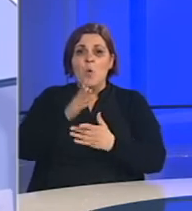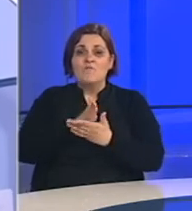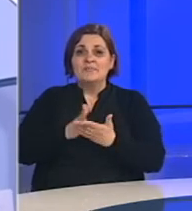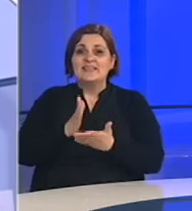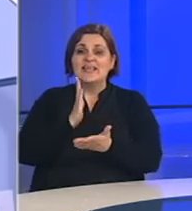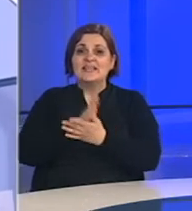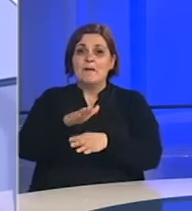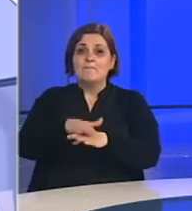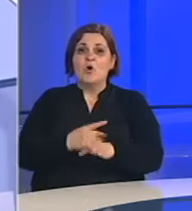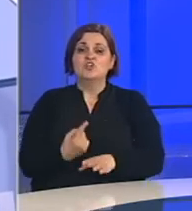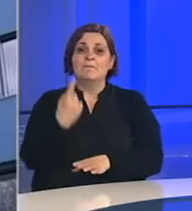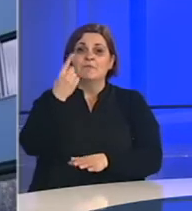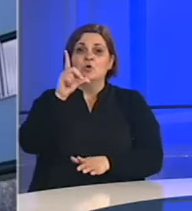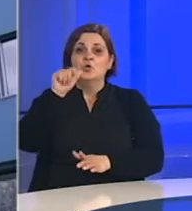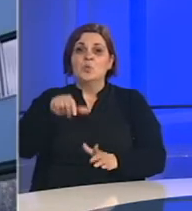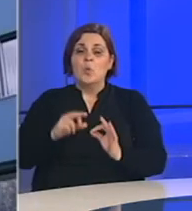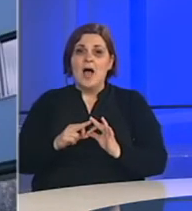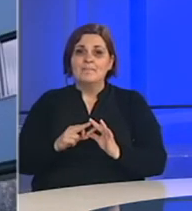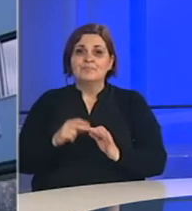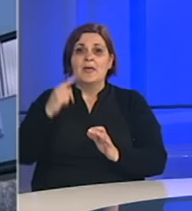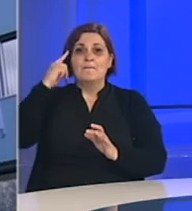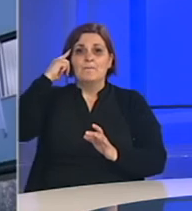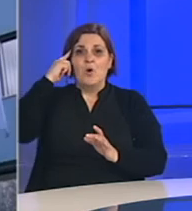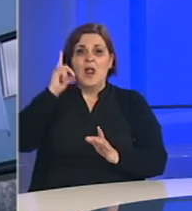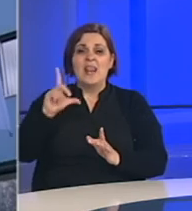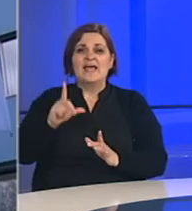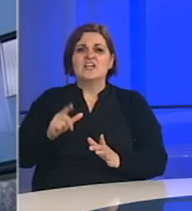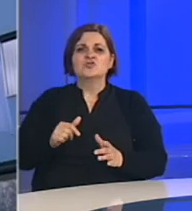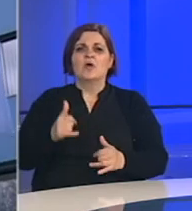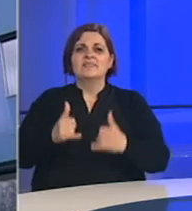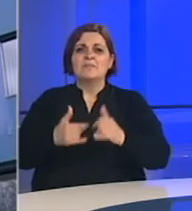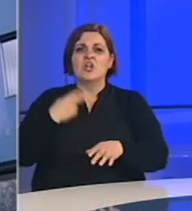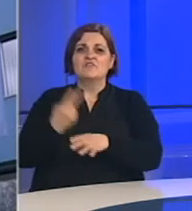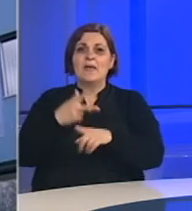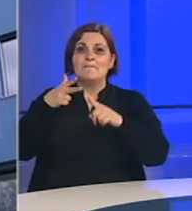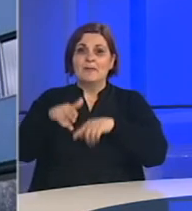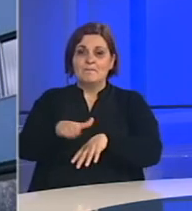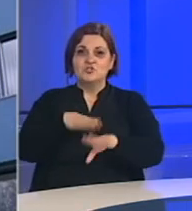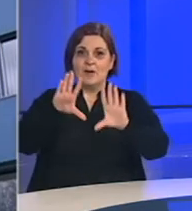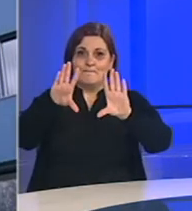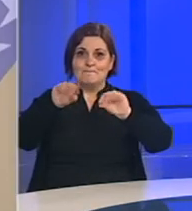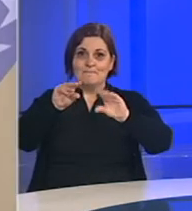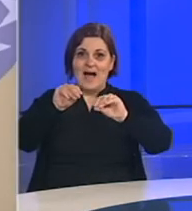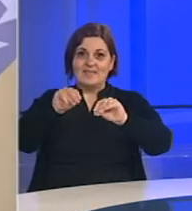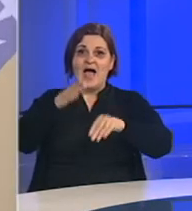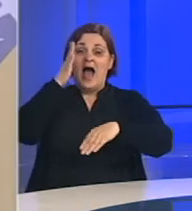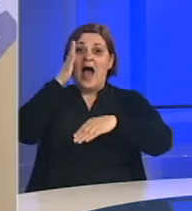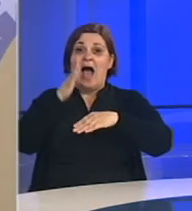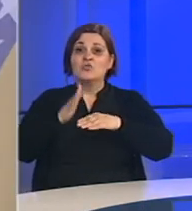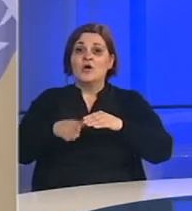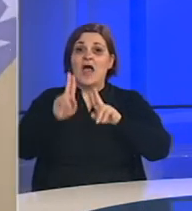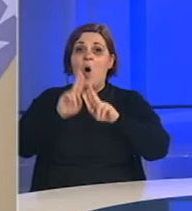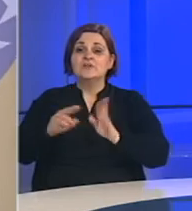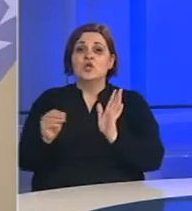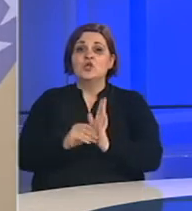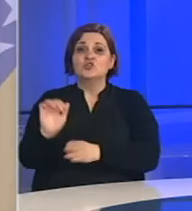entitetu trebalo početi tek prvog jula. Podsjećamo, ligaško takmičenje u našoj zemlji prekinuto je početkom marta, a do kraja ostalo je